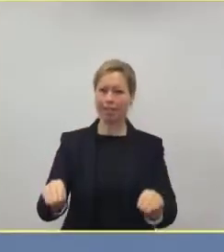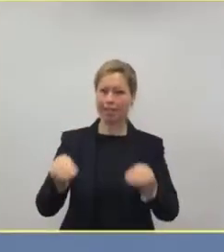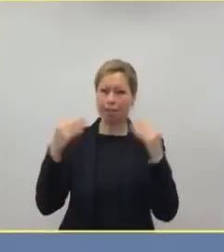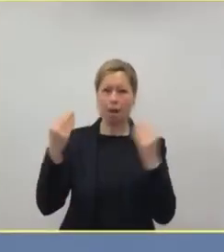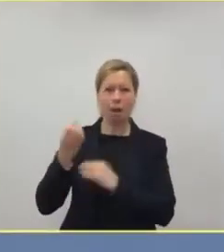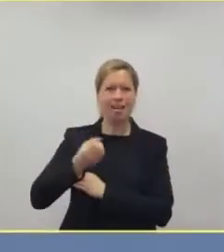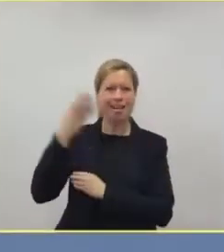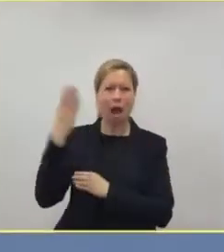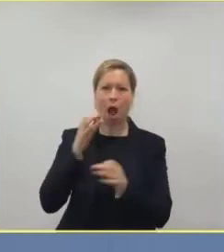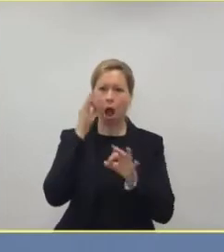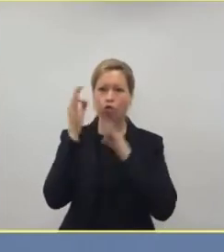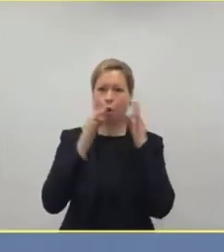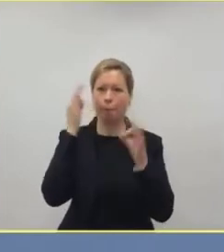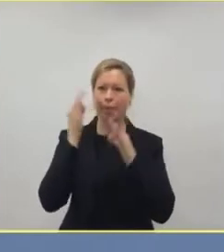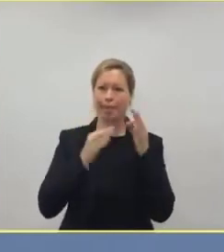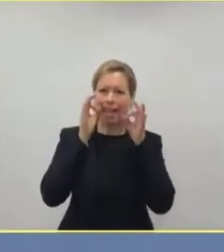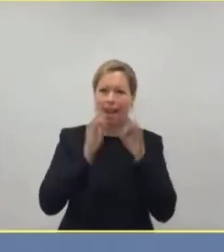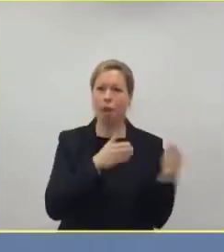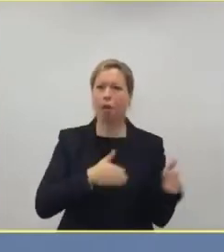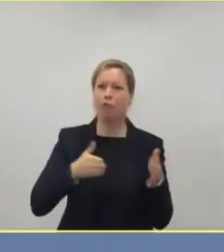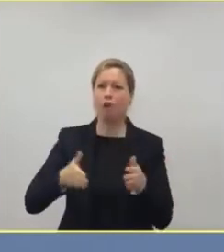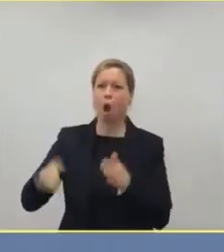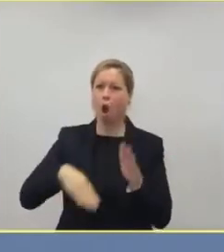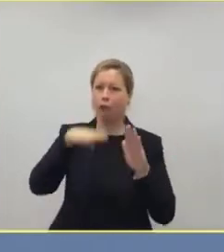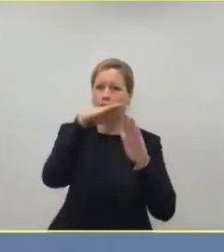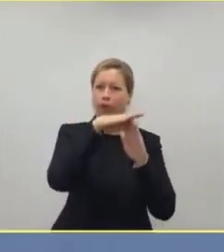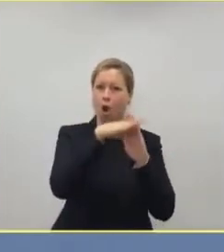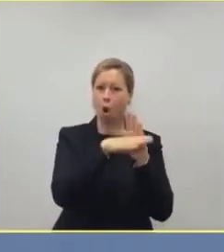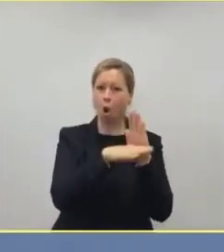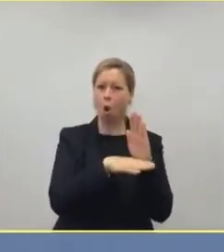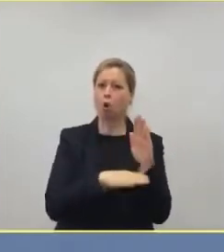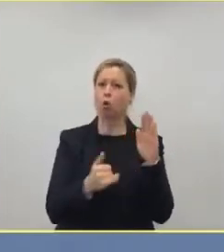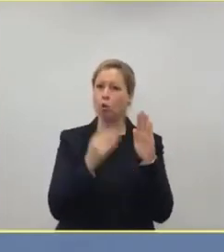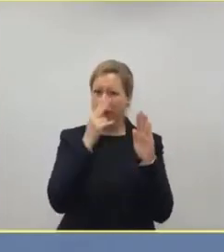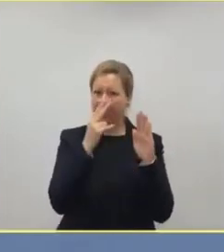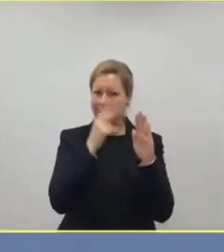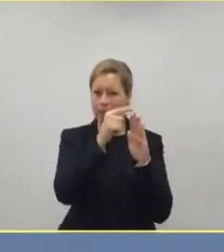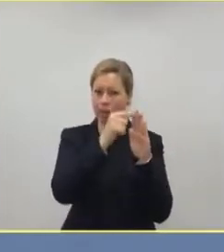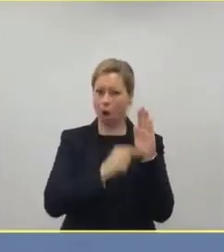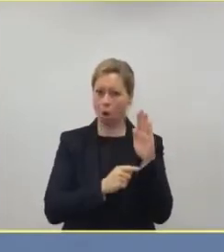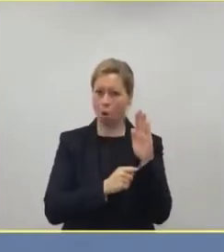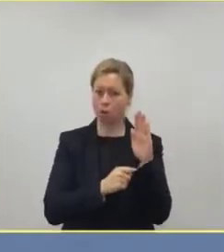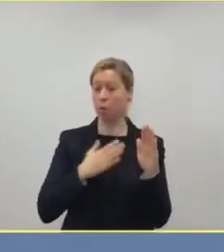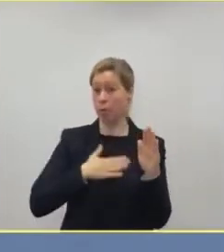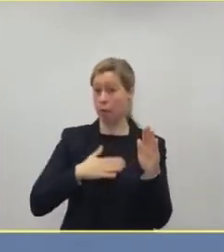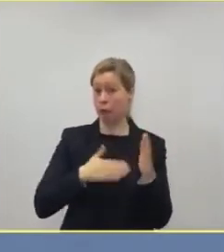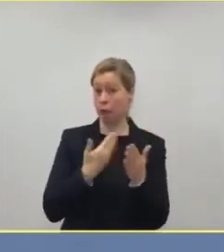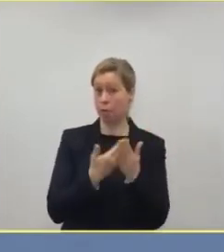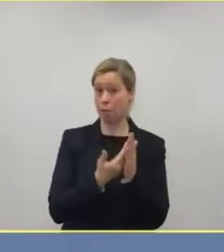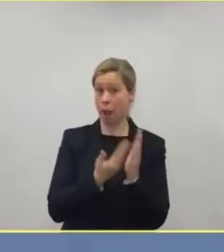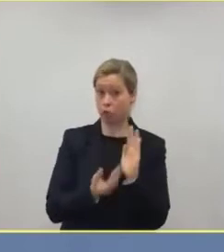Verordnung, die die Krankenhäuser in den Status setzt, wie wir den mal gehabt haben. Ich kann Ihnen ein Beispiel geben. In dem Moment, wo Sie